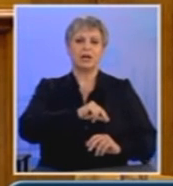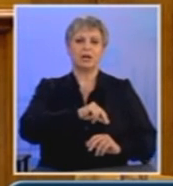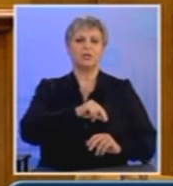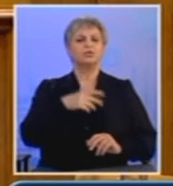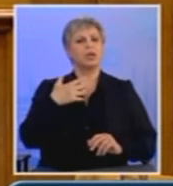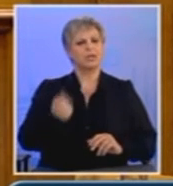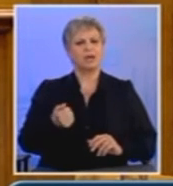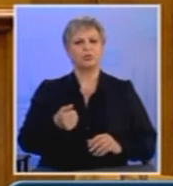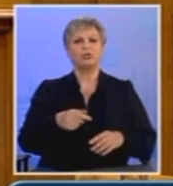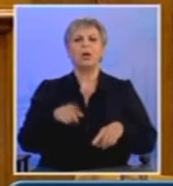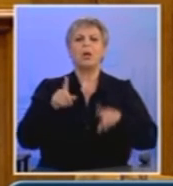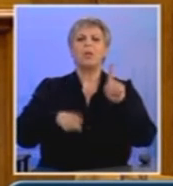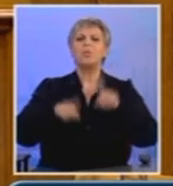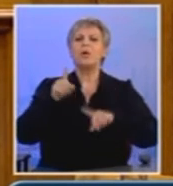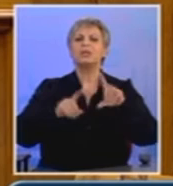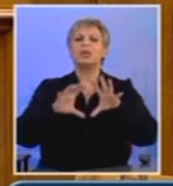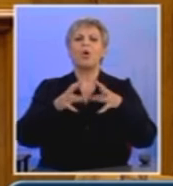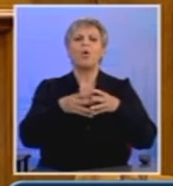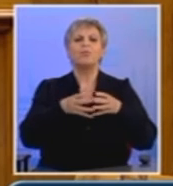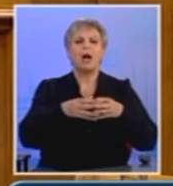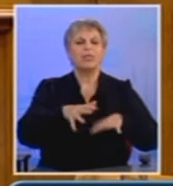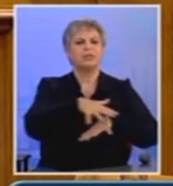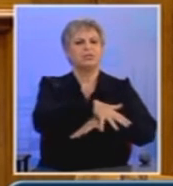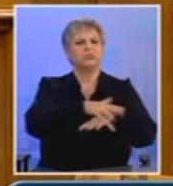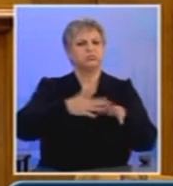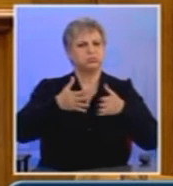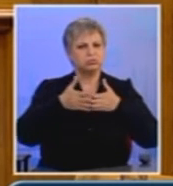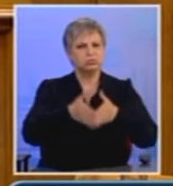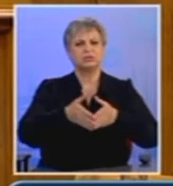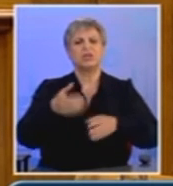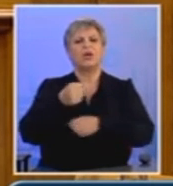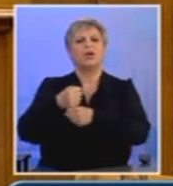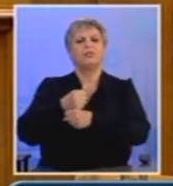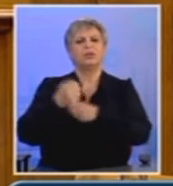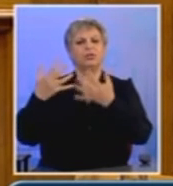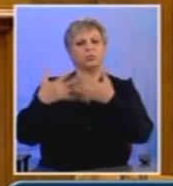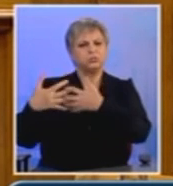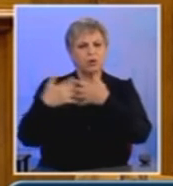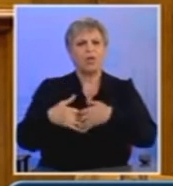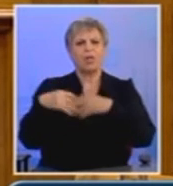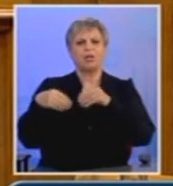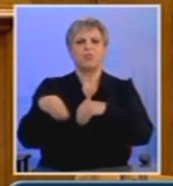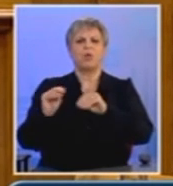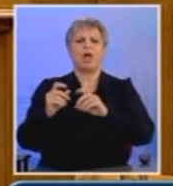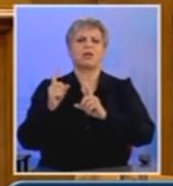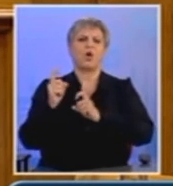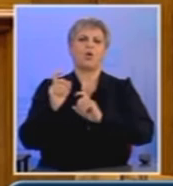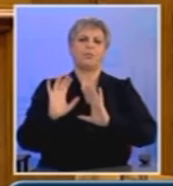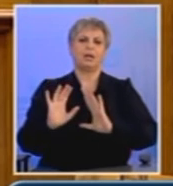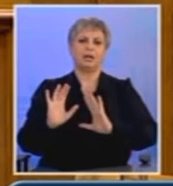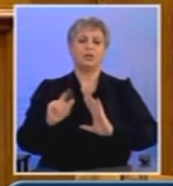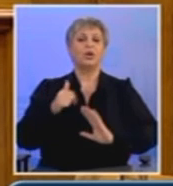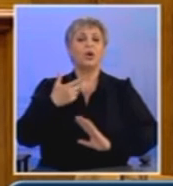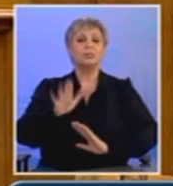ορισμένοι όμιλοι της ναυτιλίας, της φαρμακοβιομηχανίας, του εμπορίου όπλων. Ο λαός όμως θα συνεχίσει να